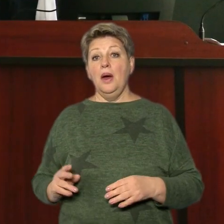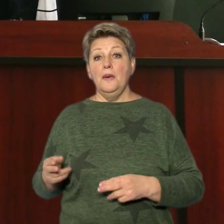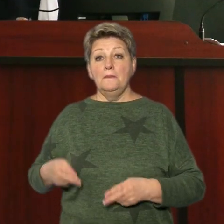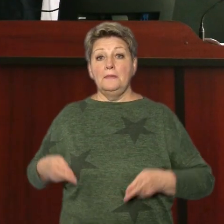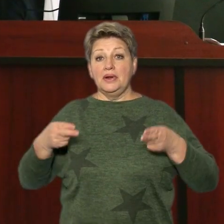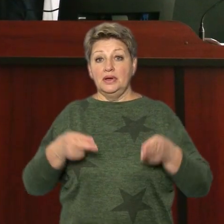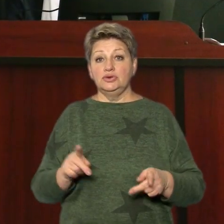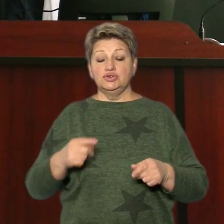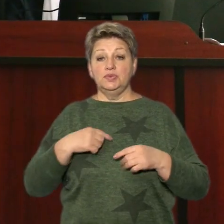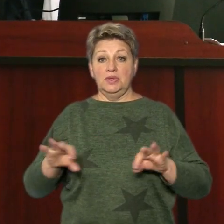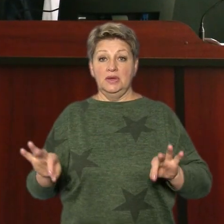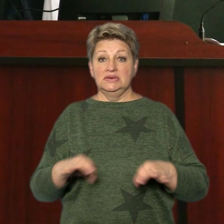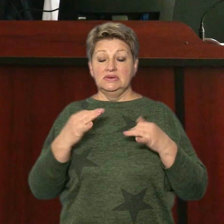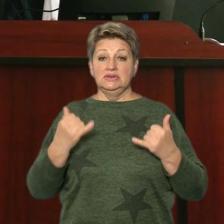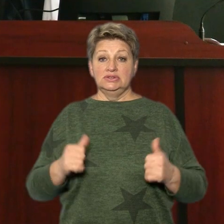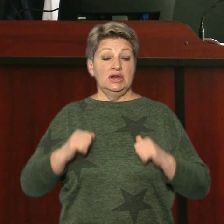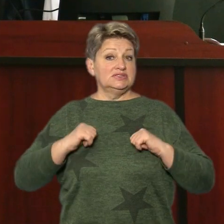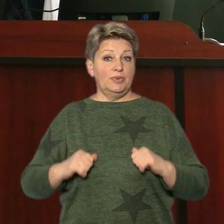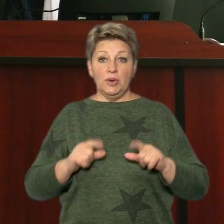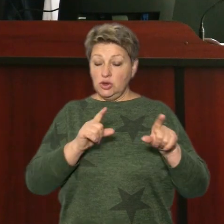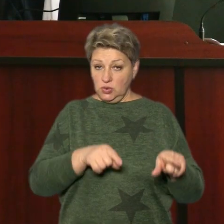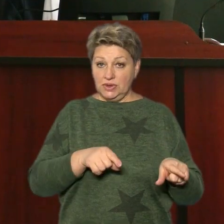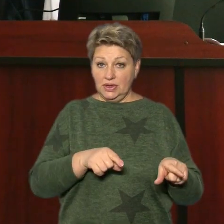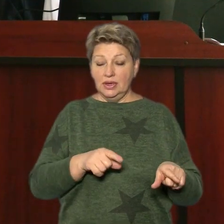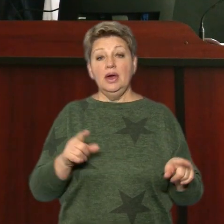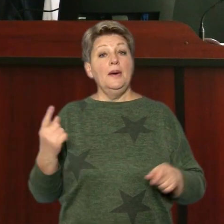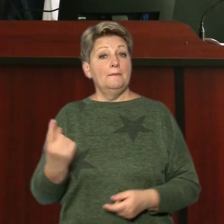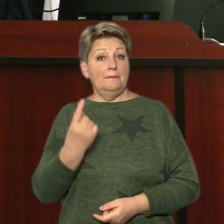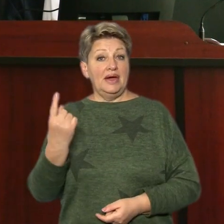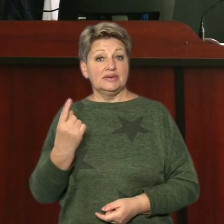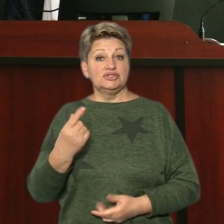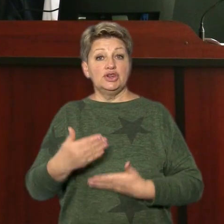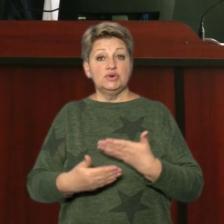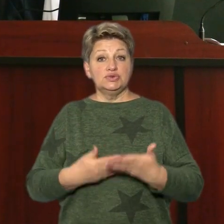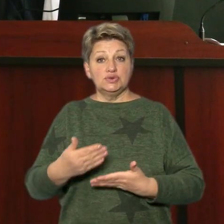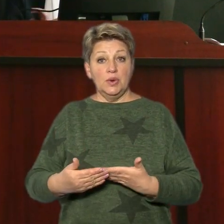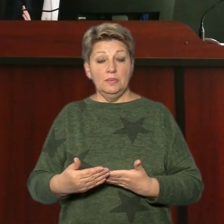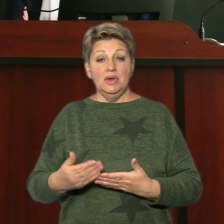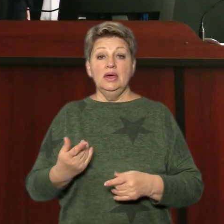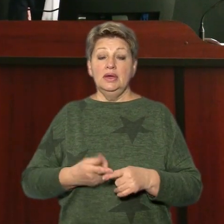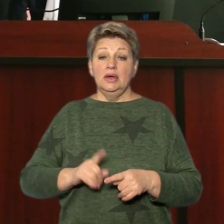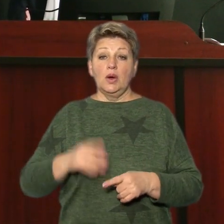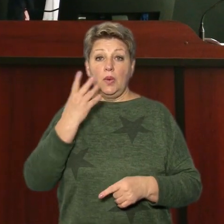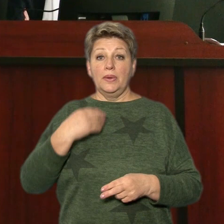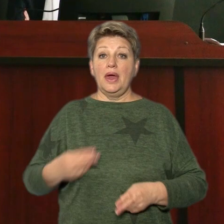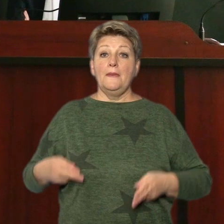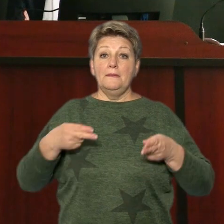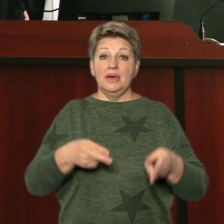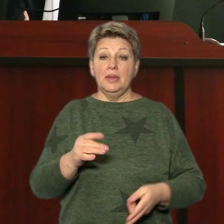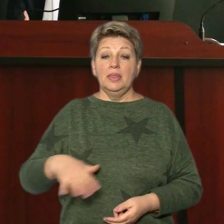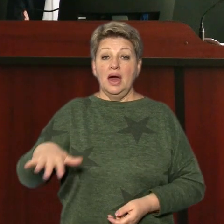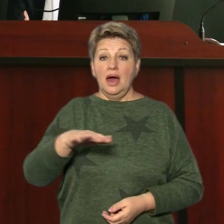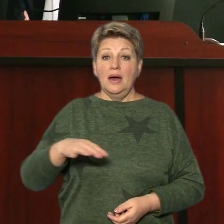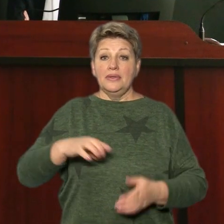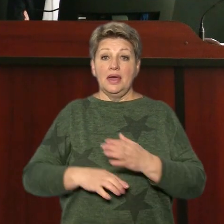щоб мене дозволили зараз приїжджати спокійно туди, перший крок мене, віруючої людини, коли я приїхав на території епархії.